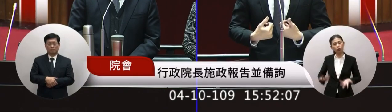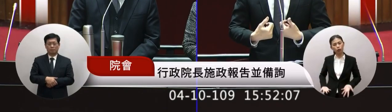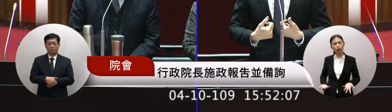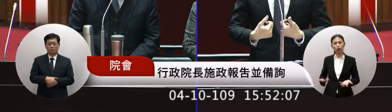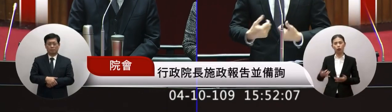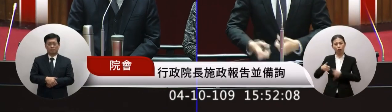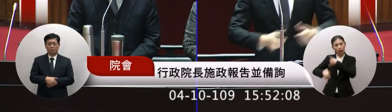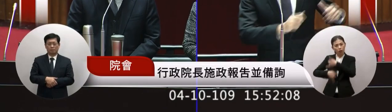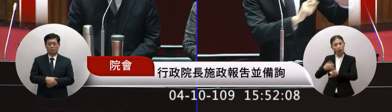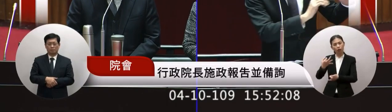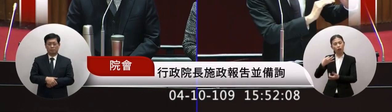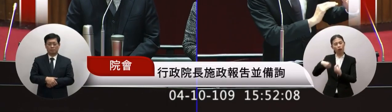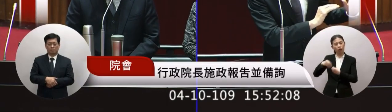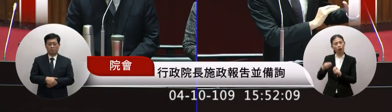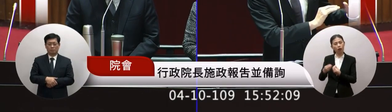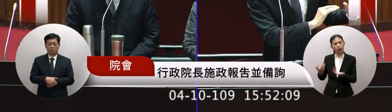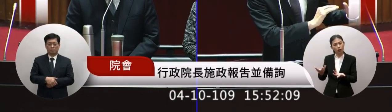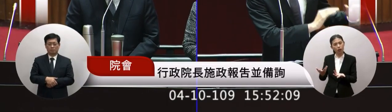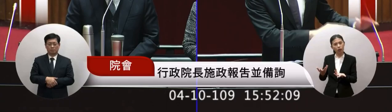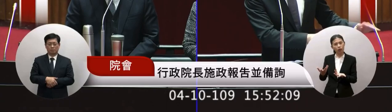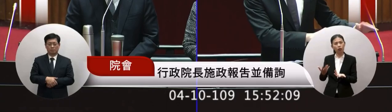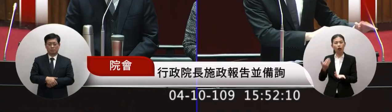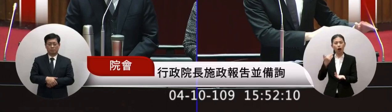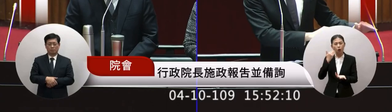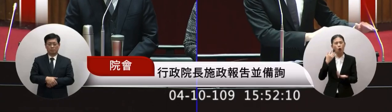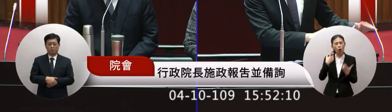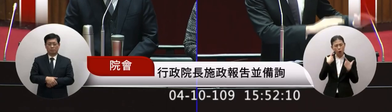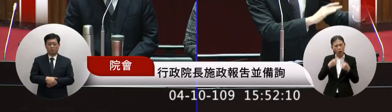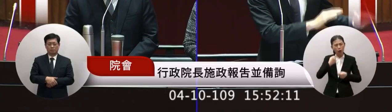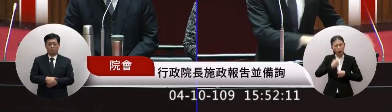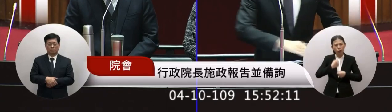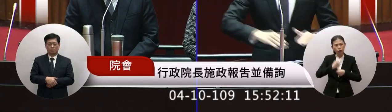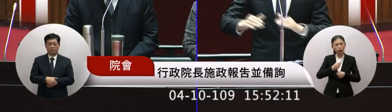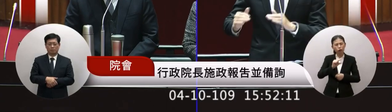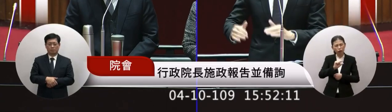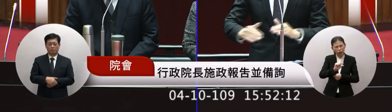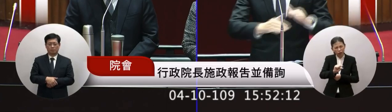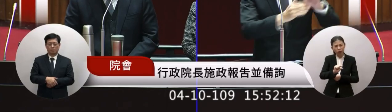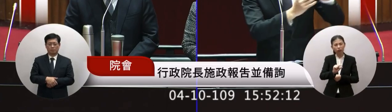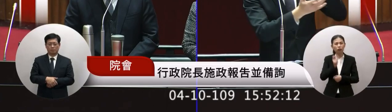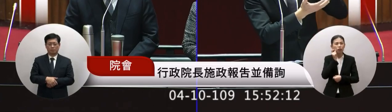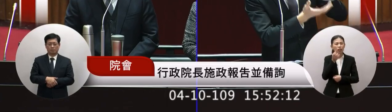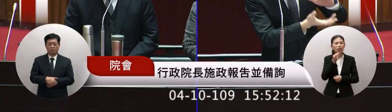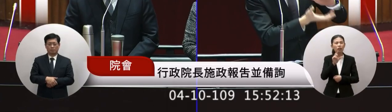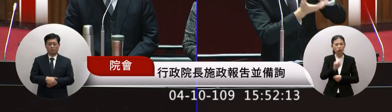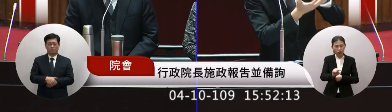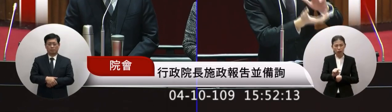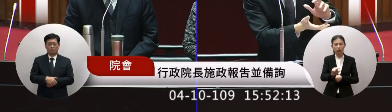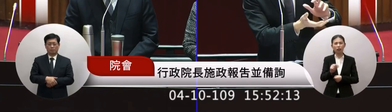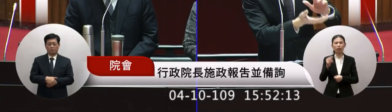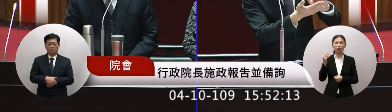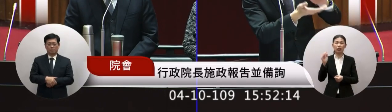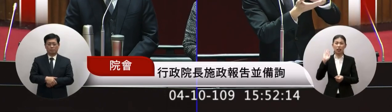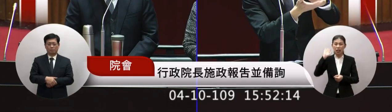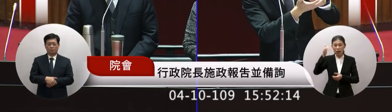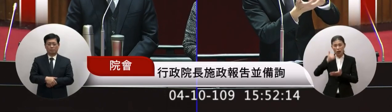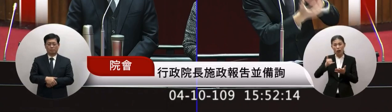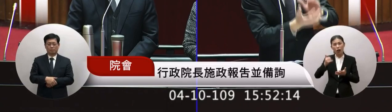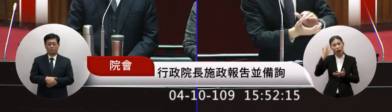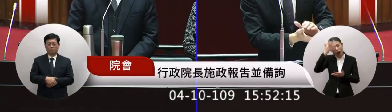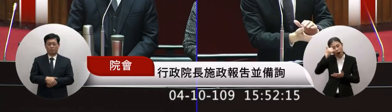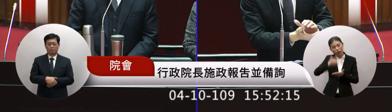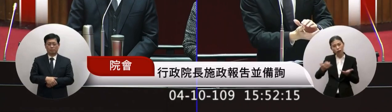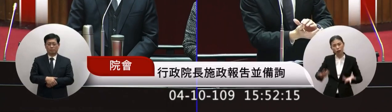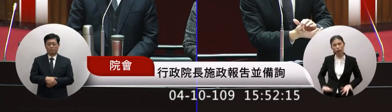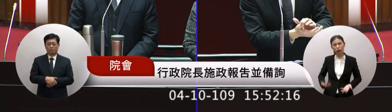尊嚴的生活但是他如果過期就是這個收益比較多的人他年老後又拿過期還有比較多的這個只有